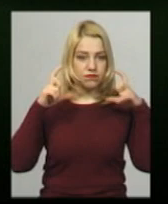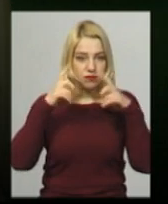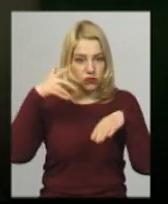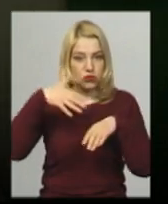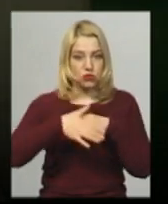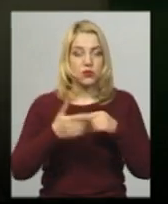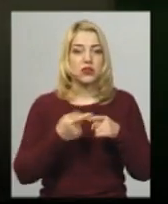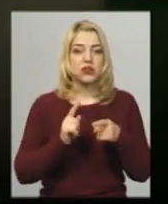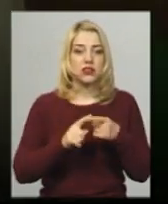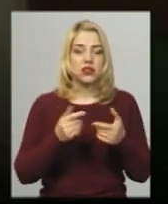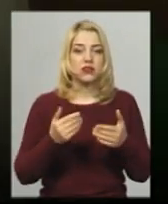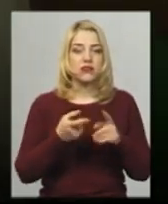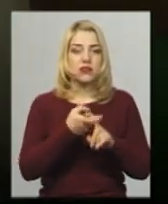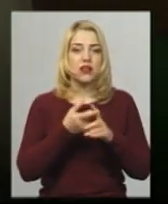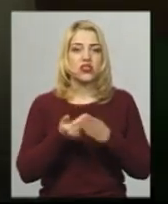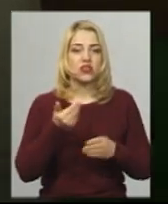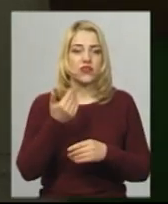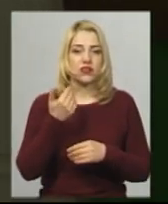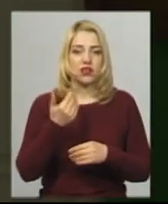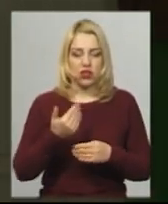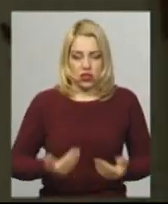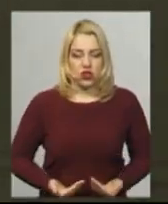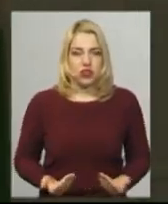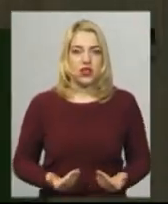це залежить життя їхнє. Я не хвилююся.